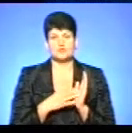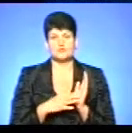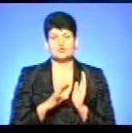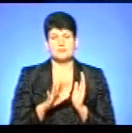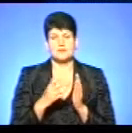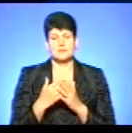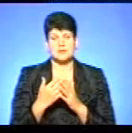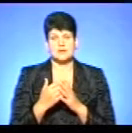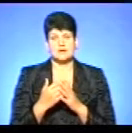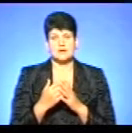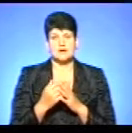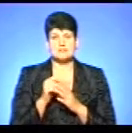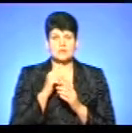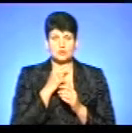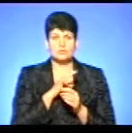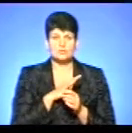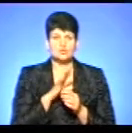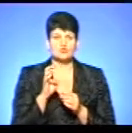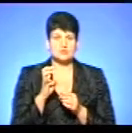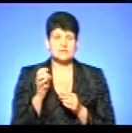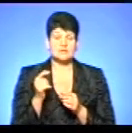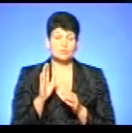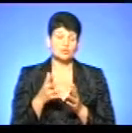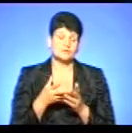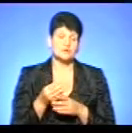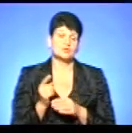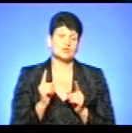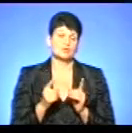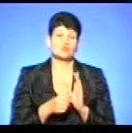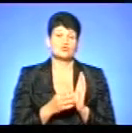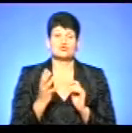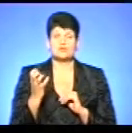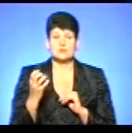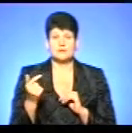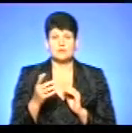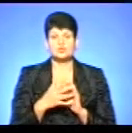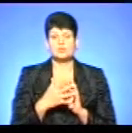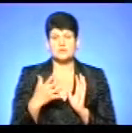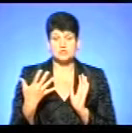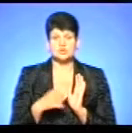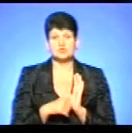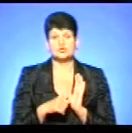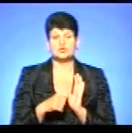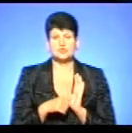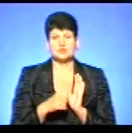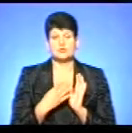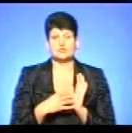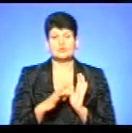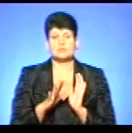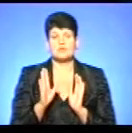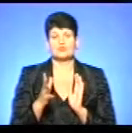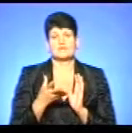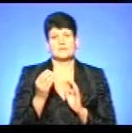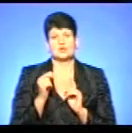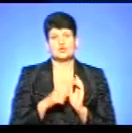природнього газу, а зекономлено було тільки 400 гривень, то буде виплачено 400 гривень. Якщо більше 695, то буде виплачено 695